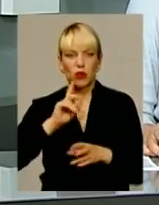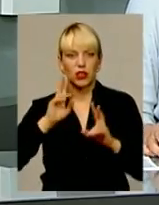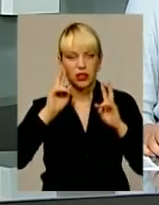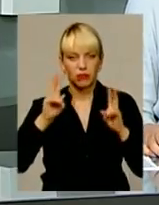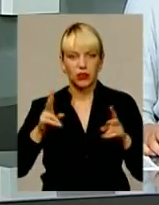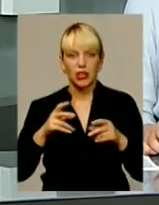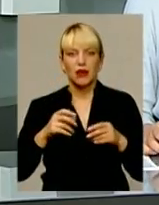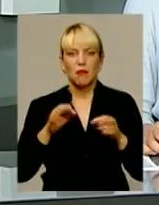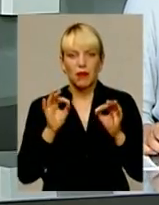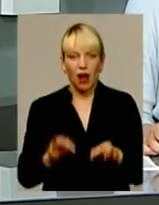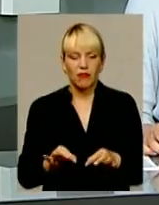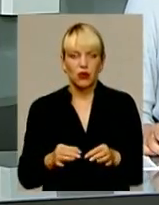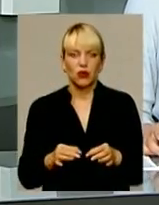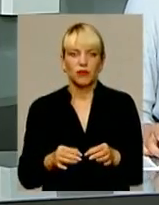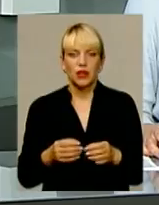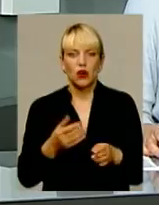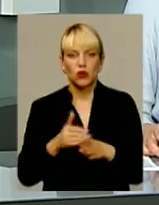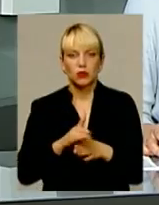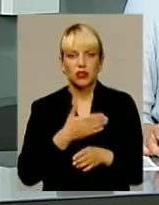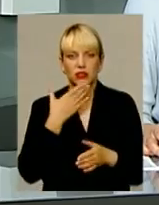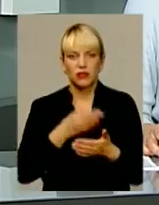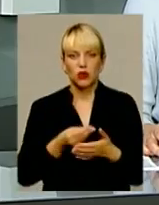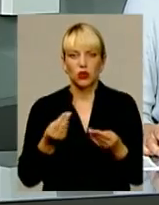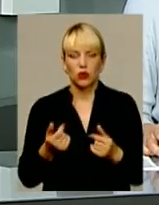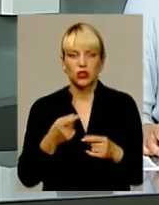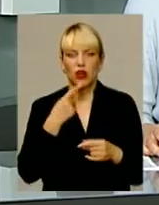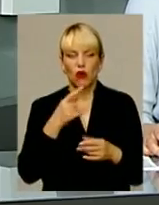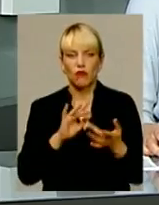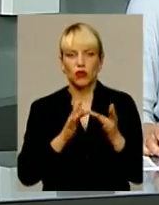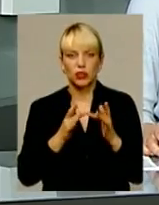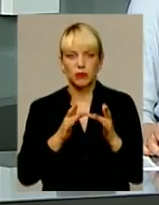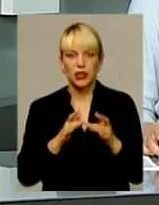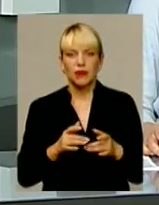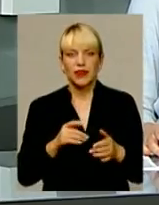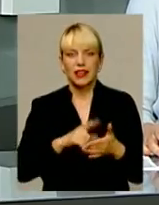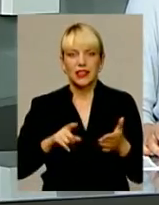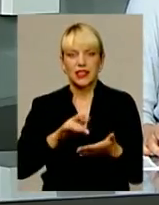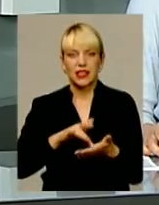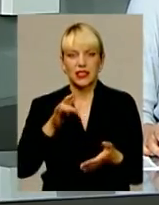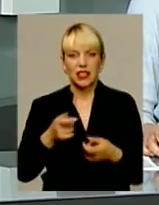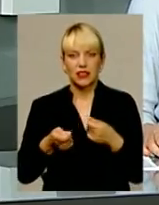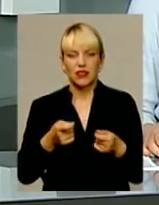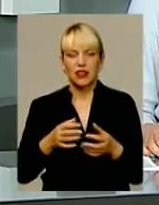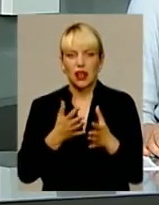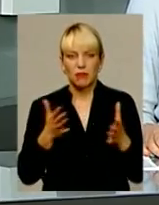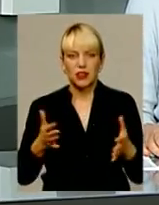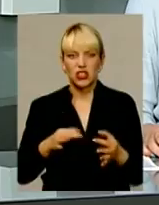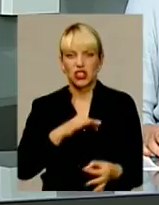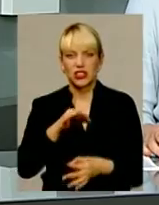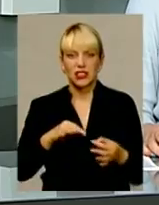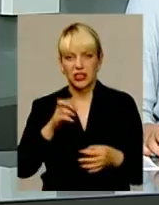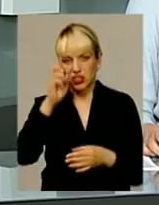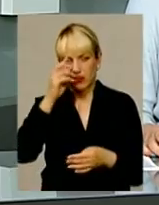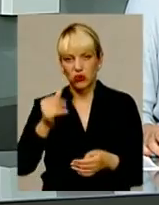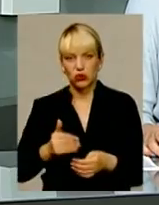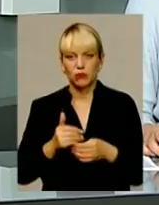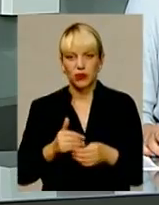грамотно розподіляти свої кошти, як повідомляє сайт «Децентралізація влади» найбільший невикористаний залишок державної субвенції